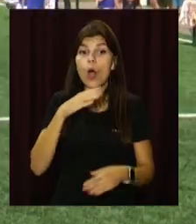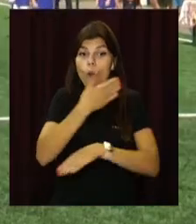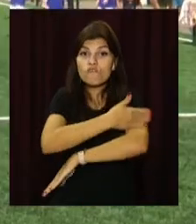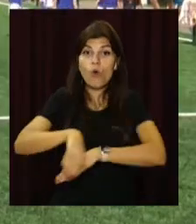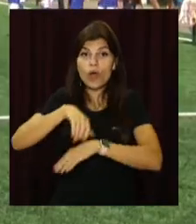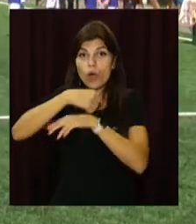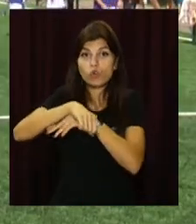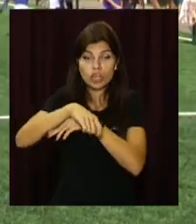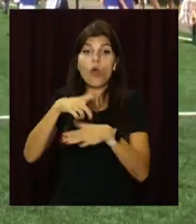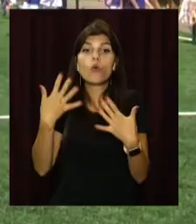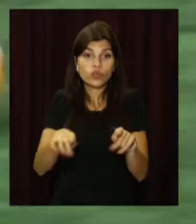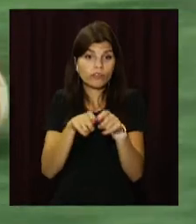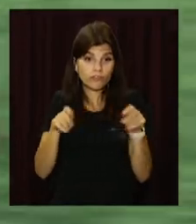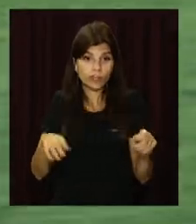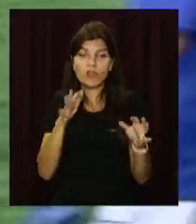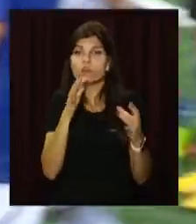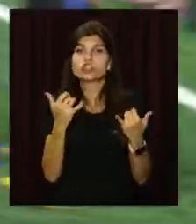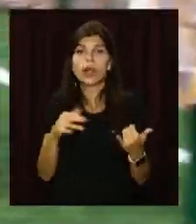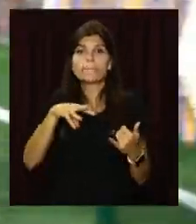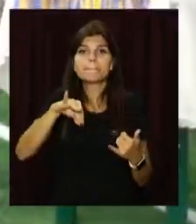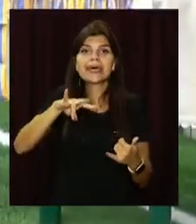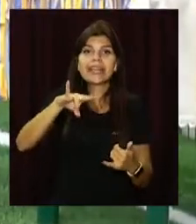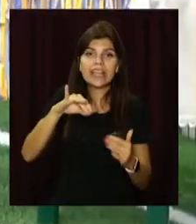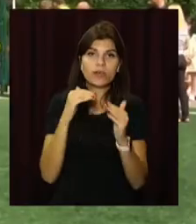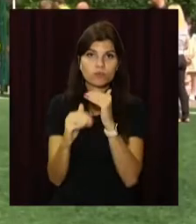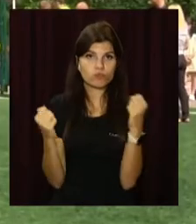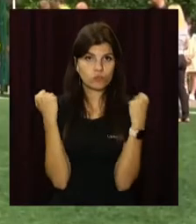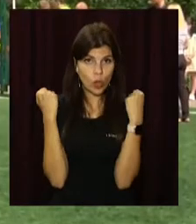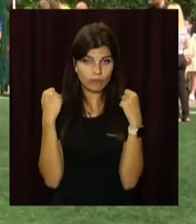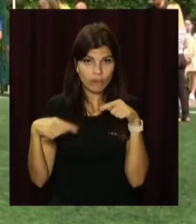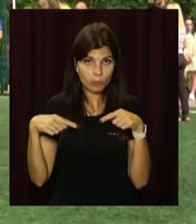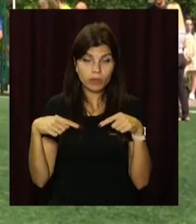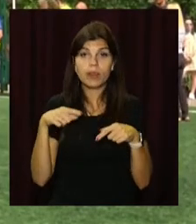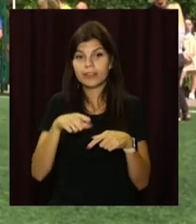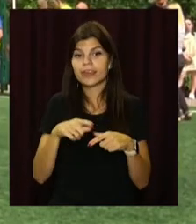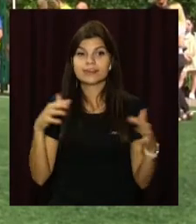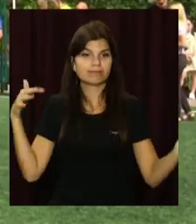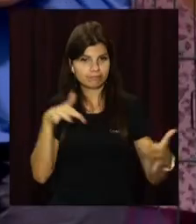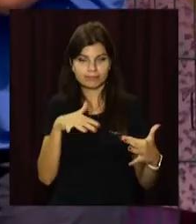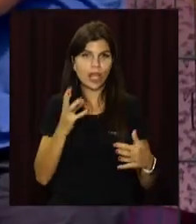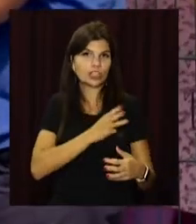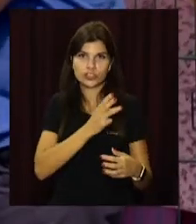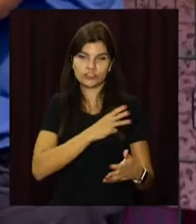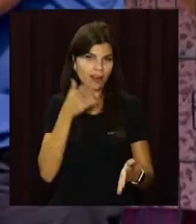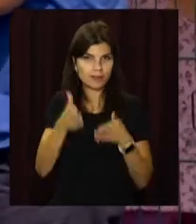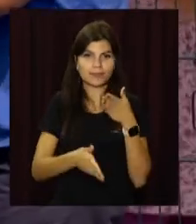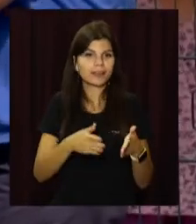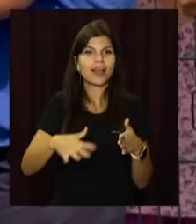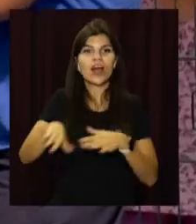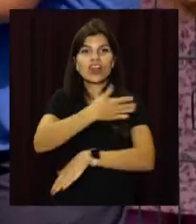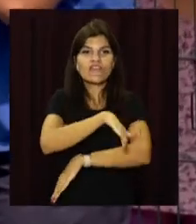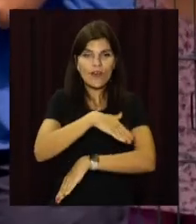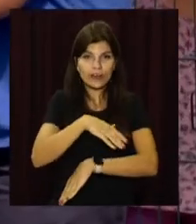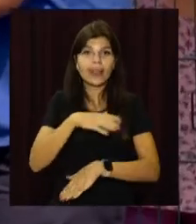посеред двору вже відкрили сучасне мініфутбольне поле. На ньому одразу зіграли аматорські збірні команди з навколишніх